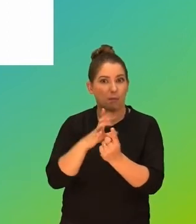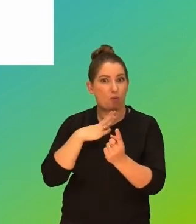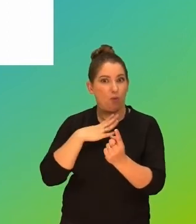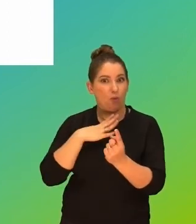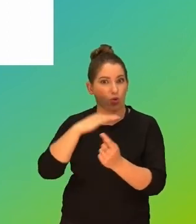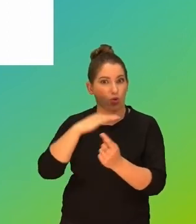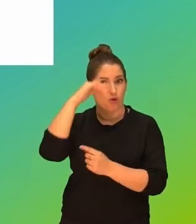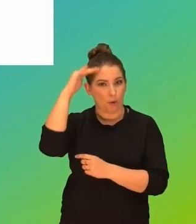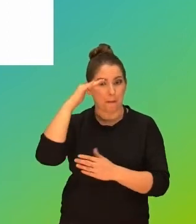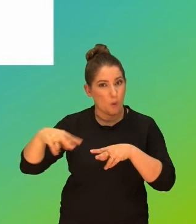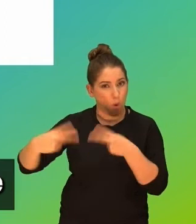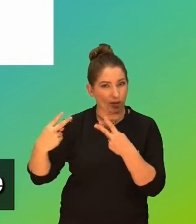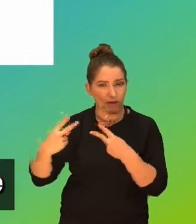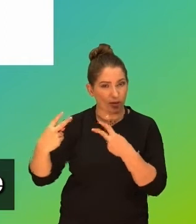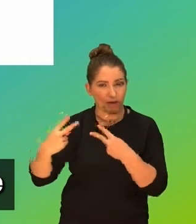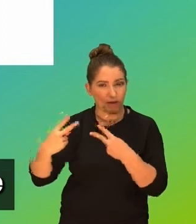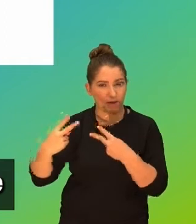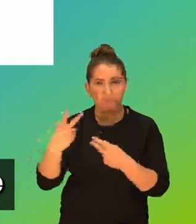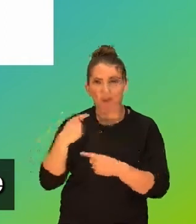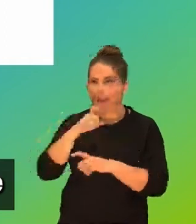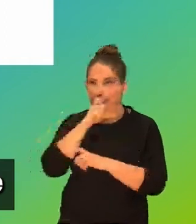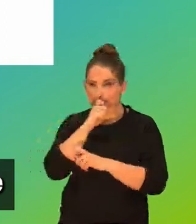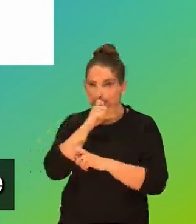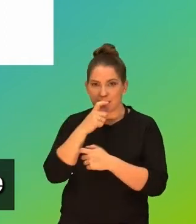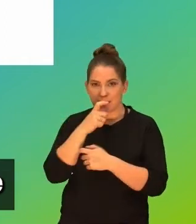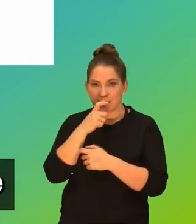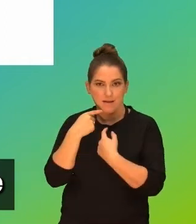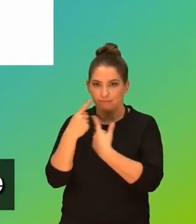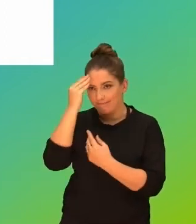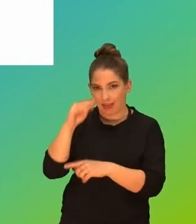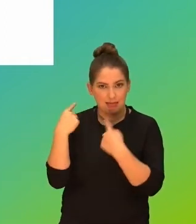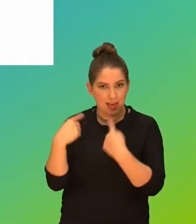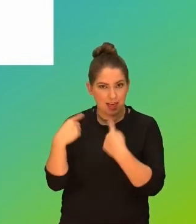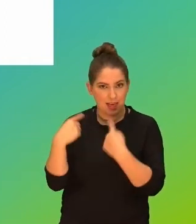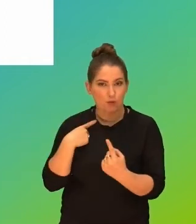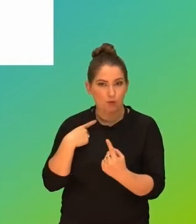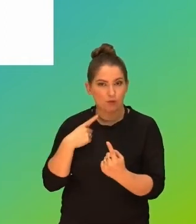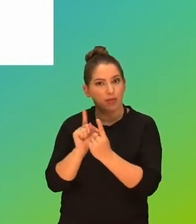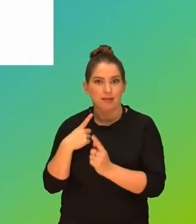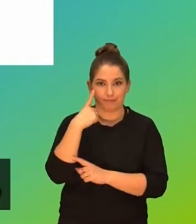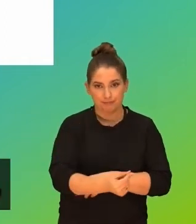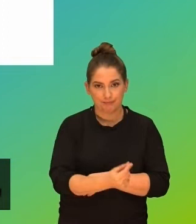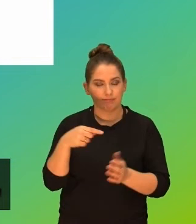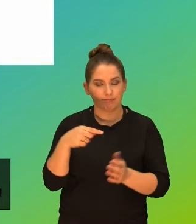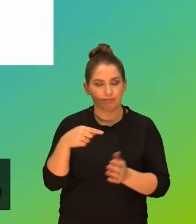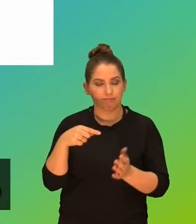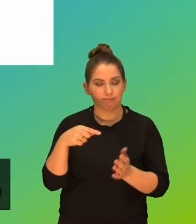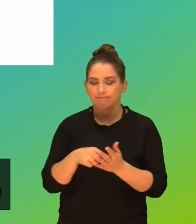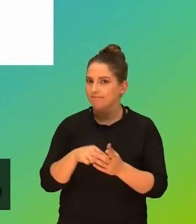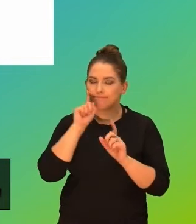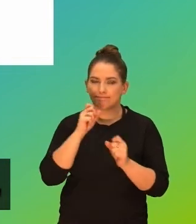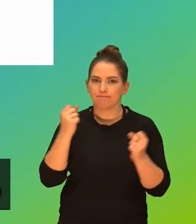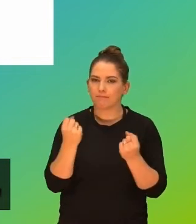kimś dorosłym, poznanym online, nie powiedział o tym nikomu, nikogo nie poinformował, że na takie spotkanie się wybiera, co stwarza